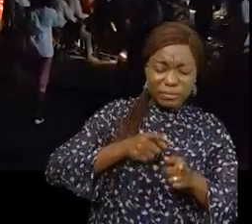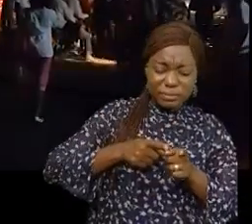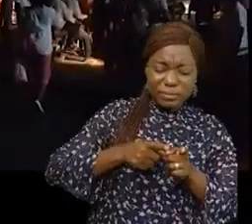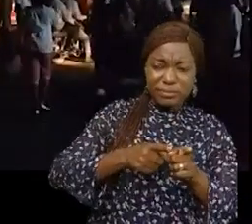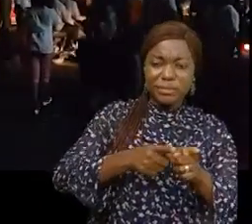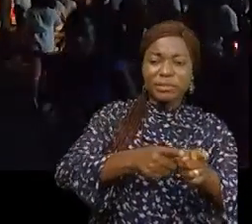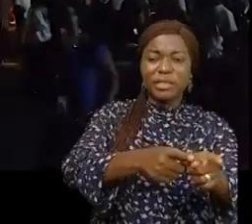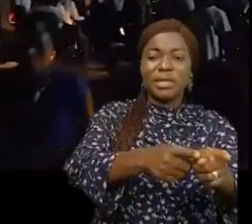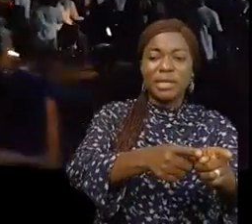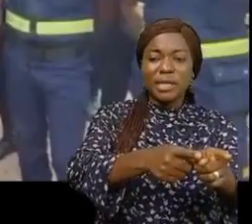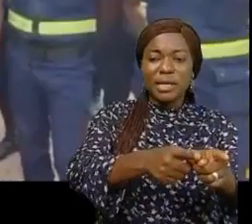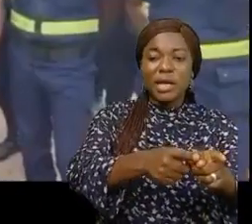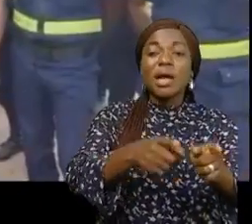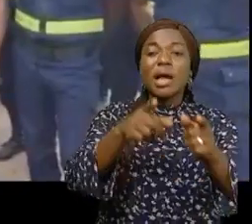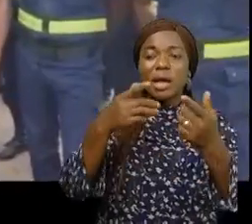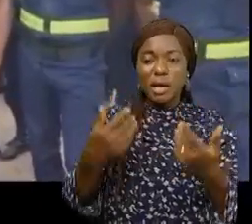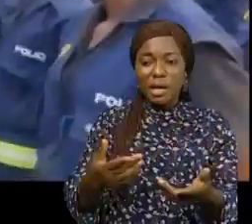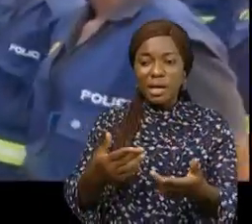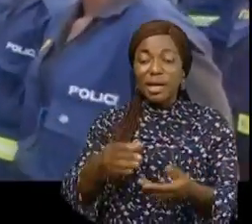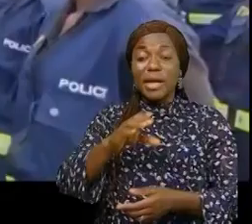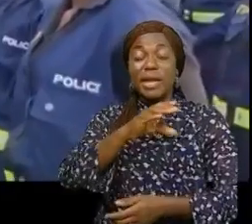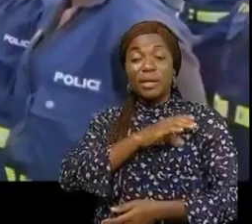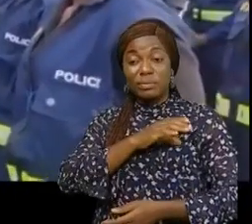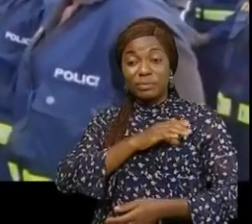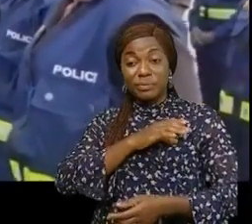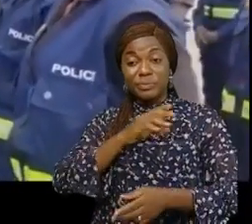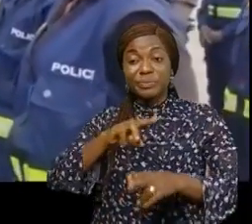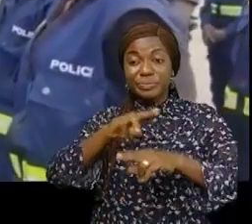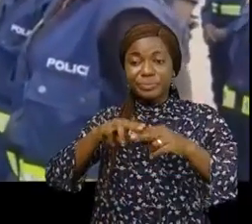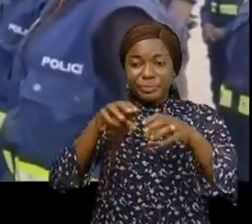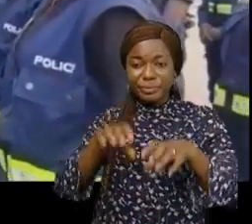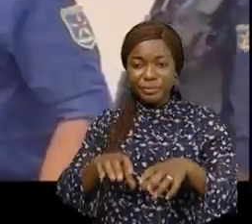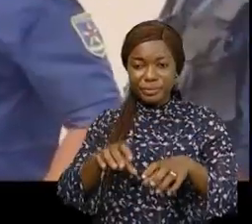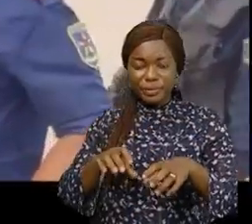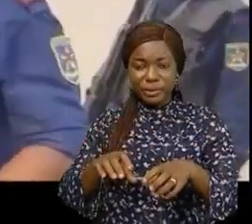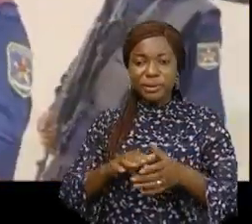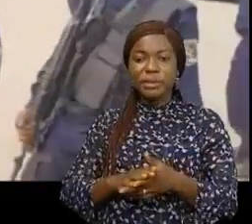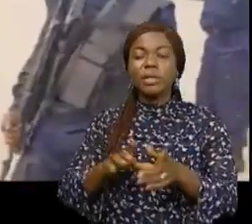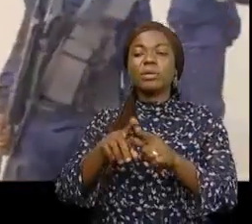vie à Kinshasa la police nationale congolaise vient de former une unité spéciale.